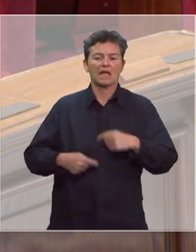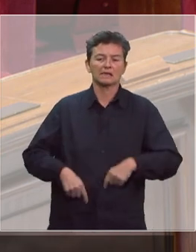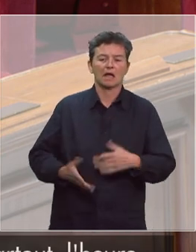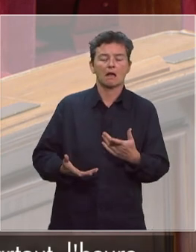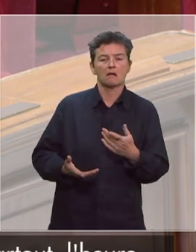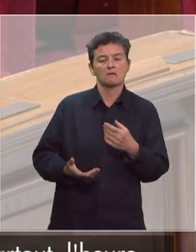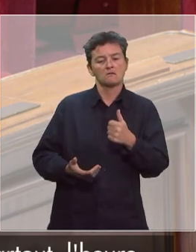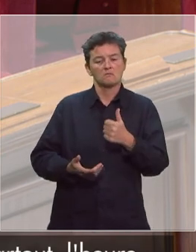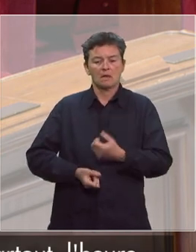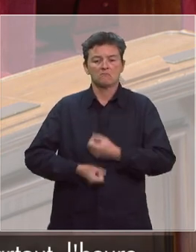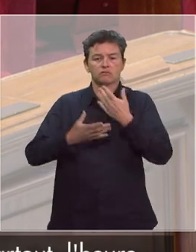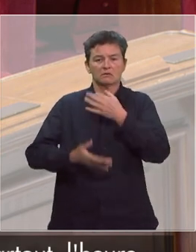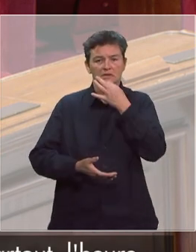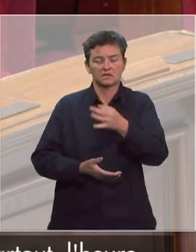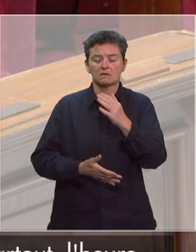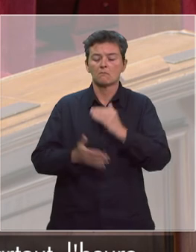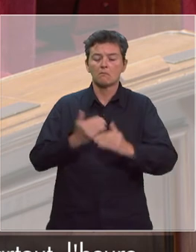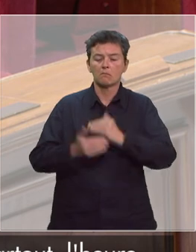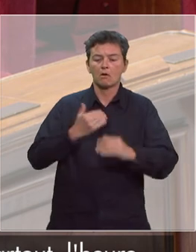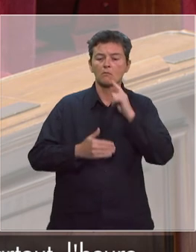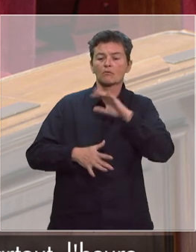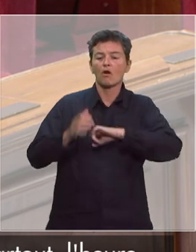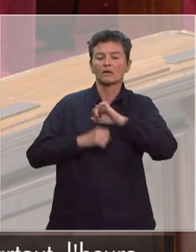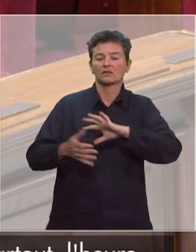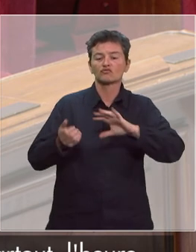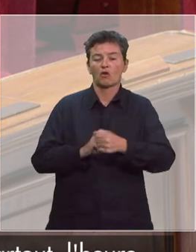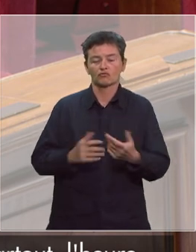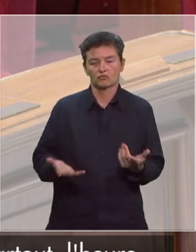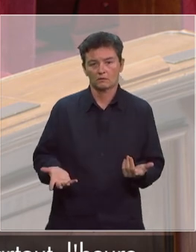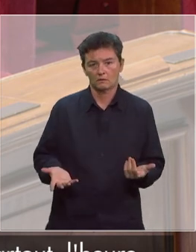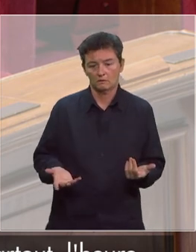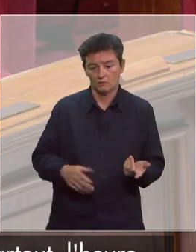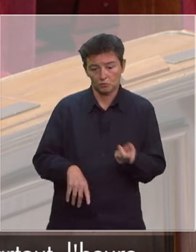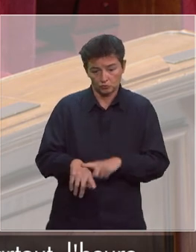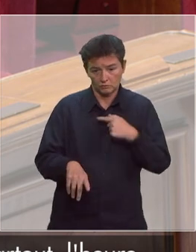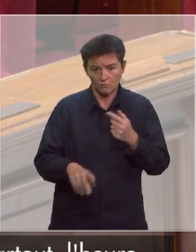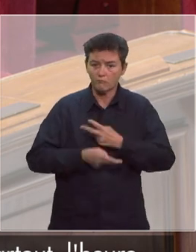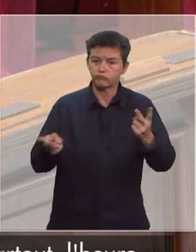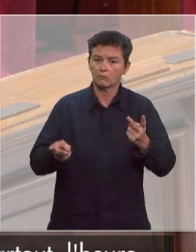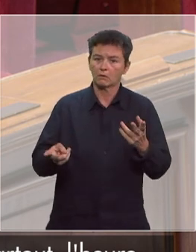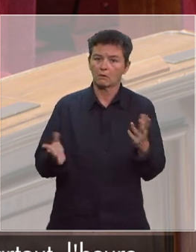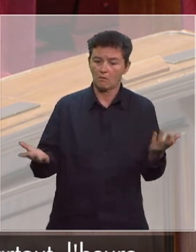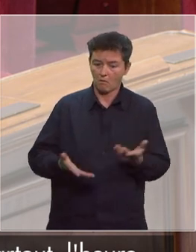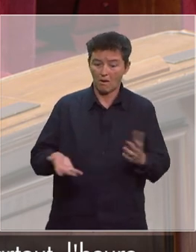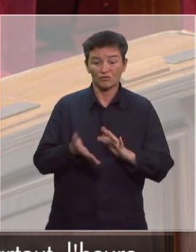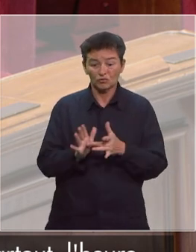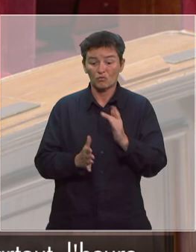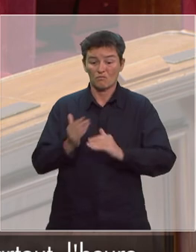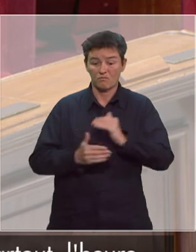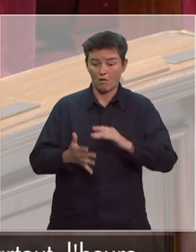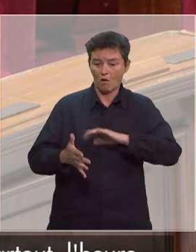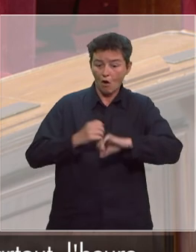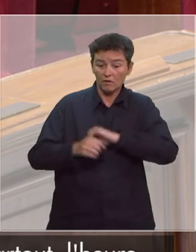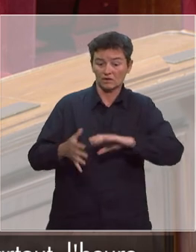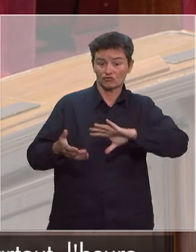j'imagine, en rappelant un plan de réorganisation. J'ai immédiatement dit publiquement que tous les plans de réorganisation, de